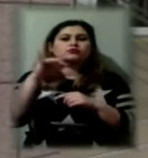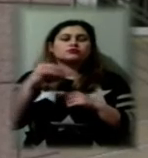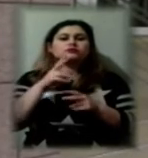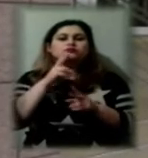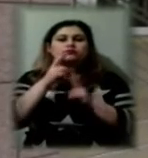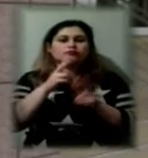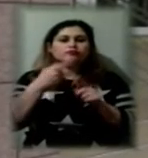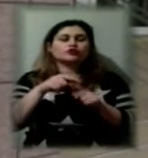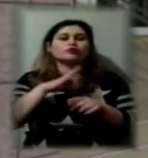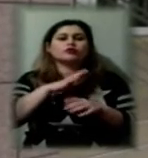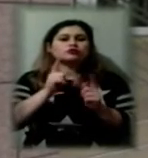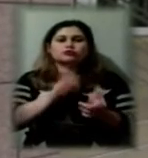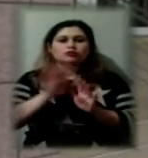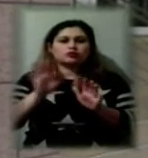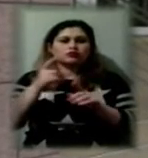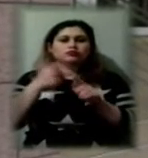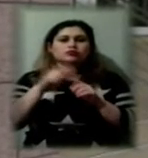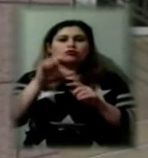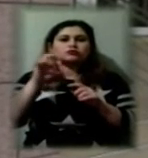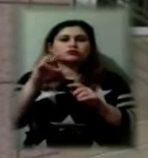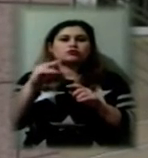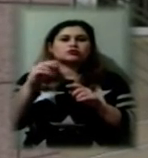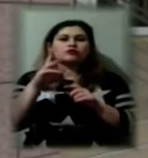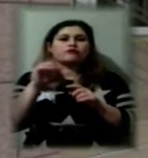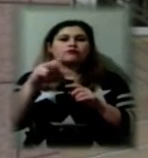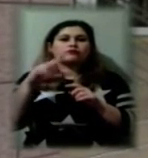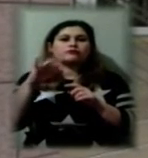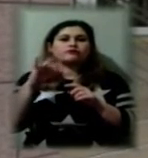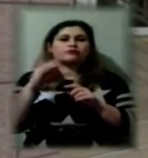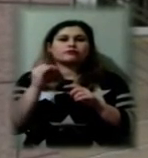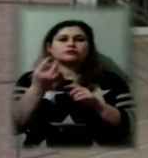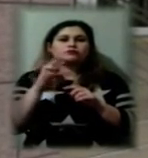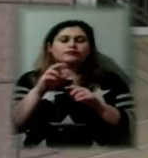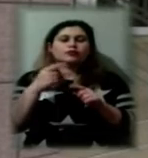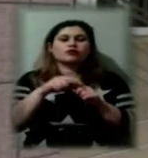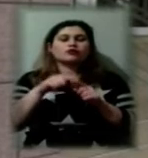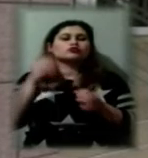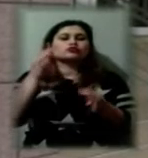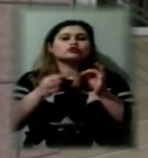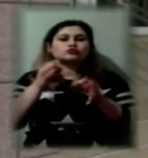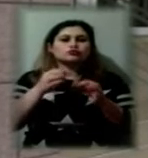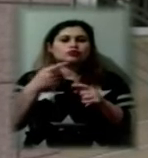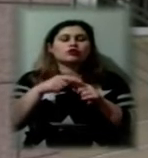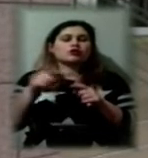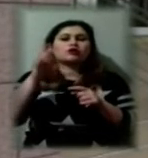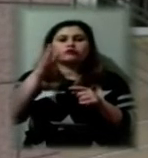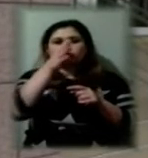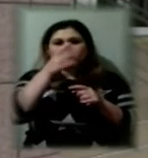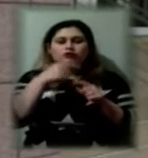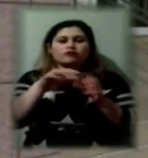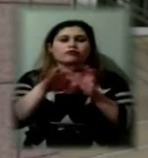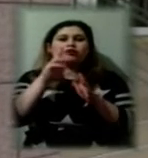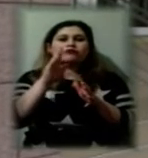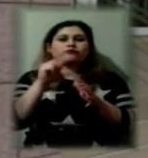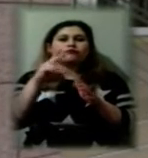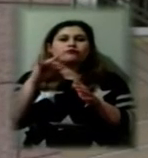ми не згодні з означеною кваліфікацією. Ми вважаємо, що органам досудового розслідування навмисно обрана така кваліфікація у вигляді